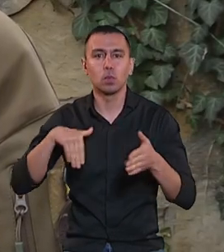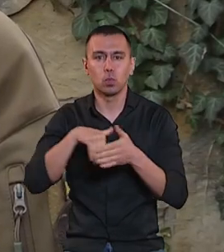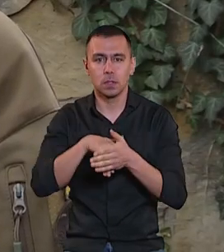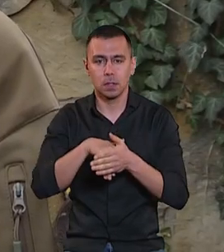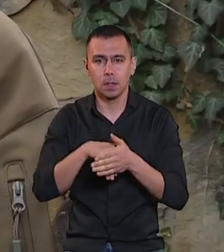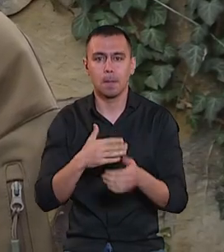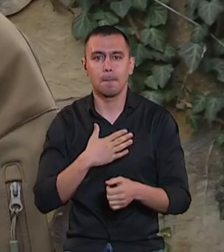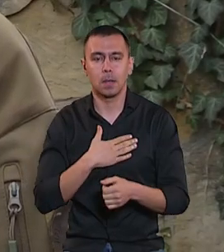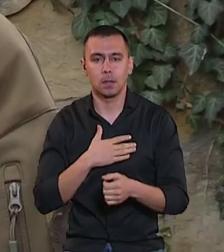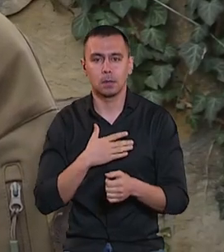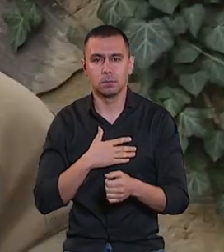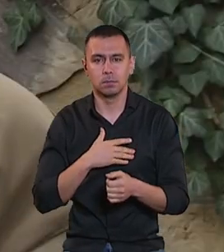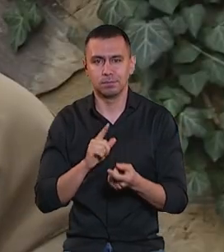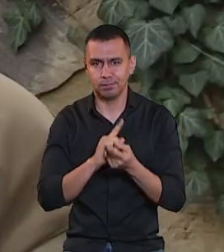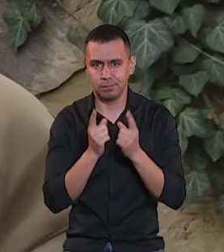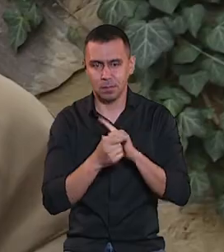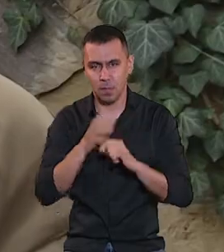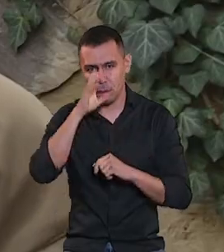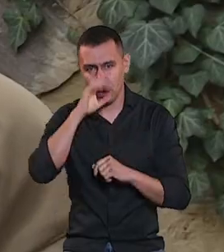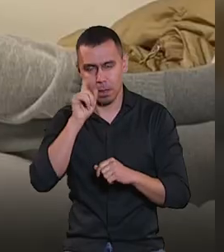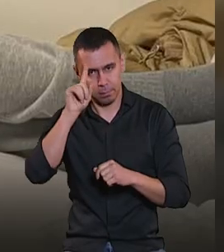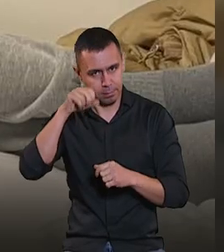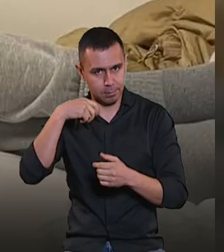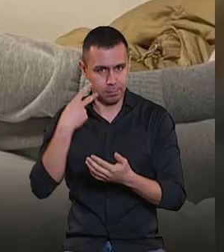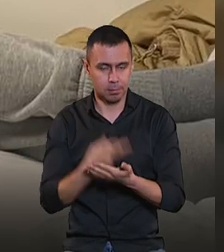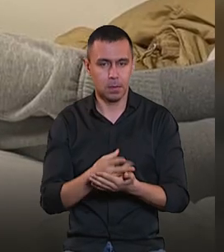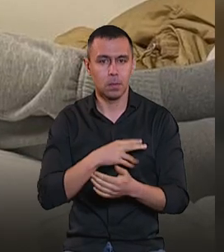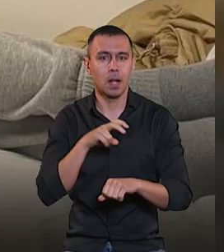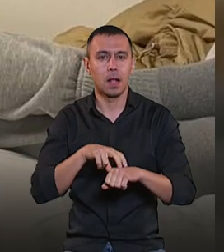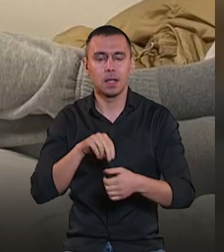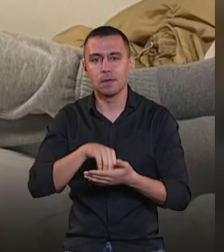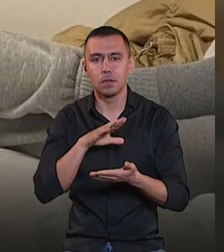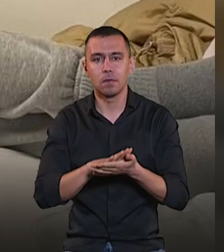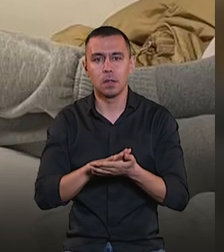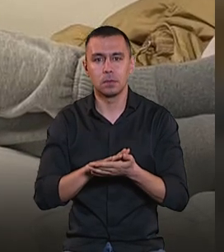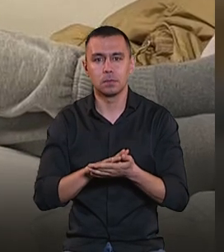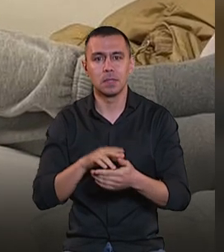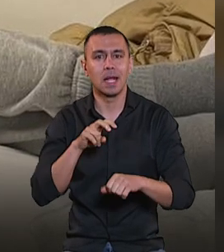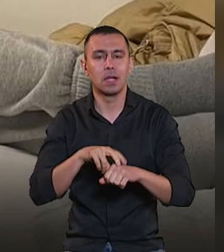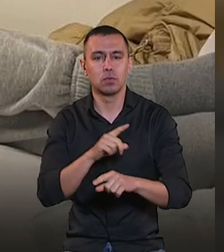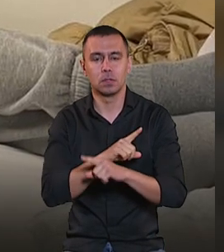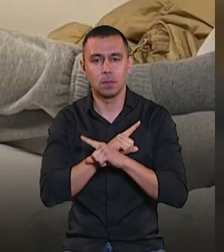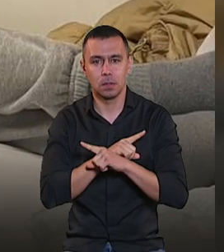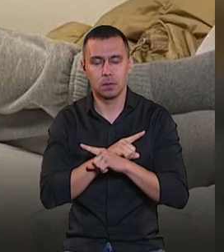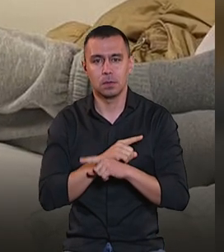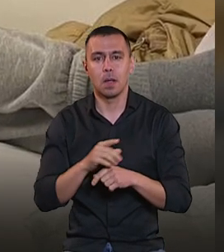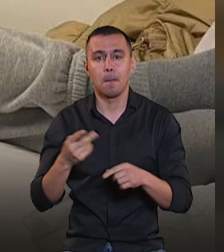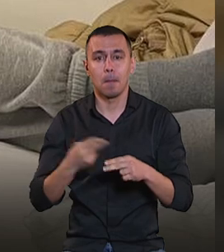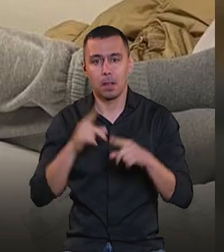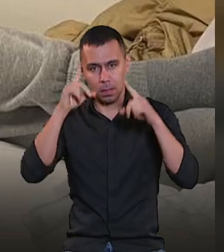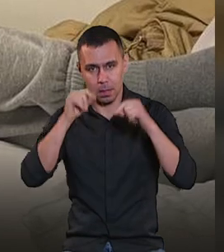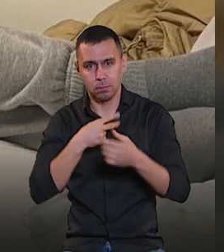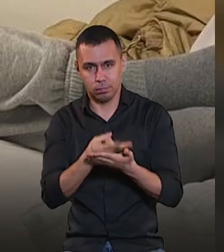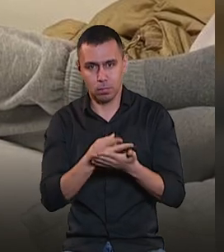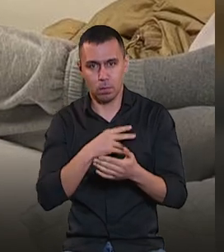мені стало погано, втратив свідомість. Лікарі зафіксували клінічну смерть, каже Олександр. Загалом, без свідомості був дві